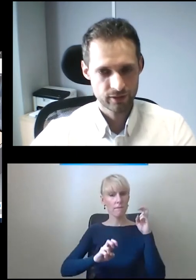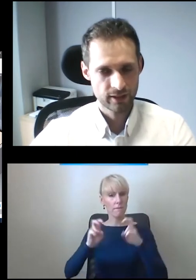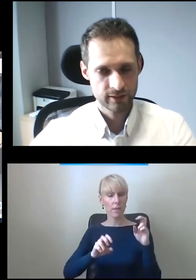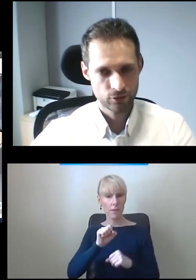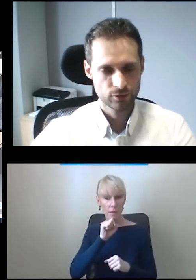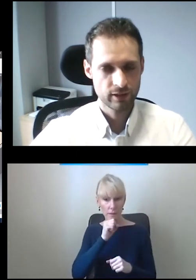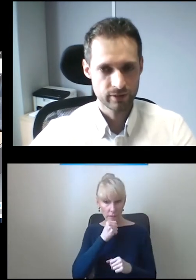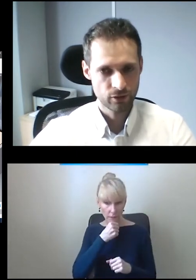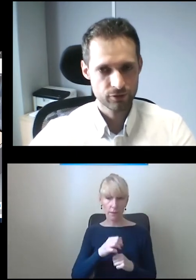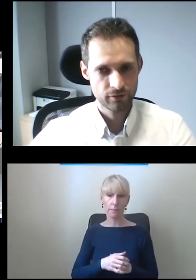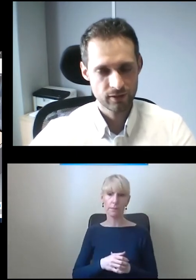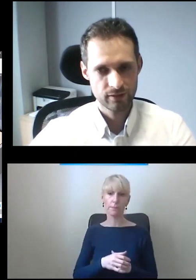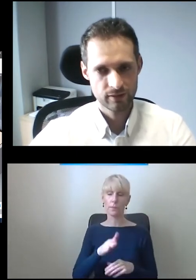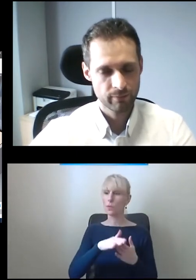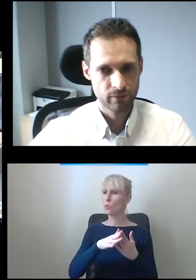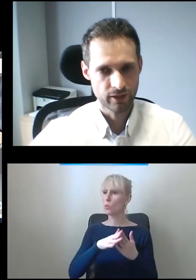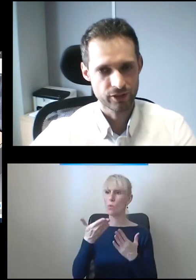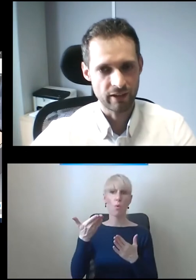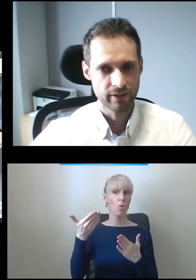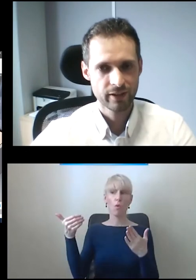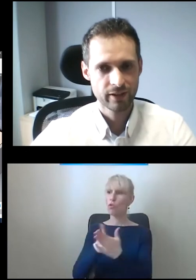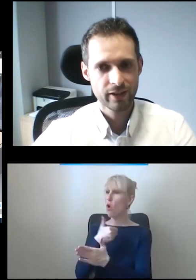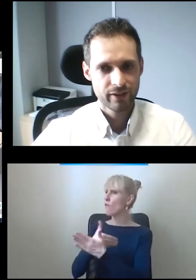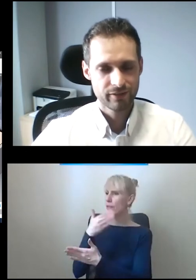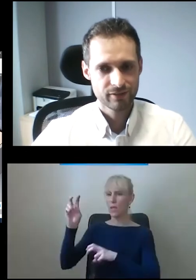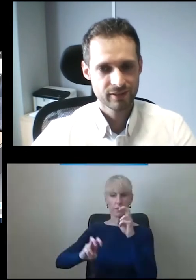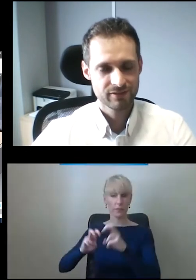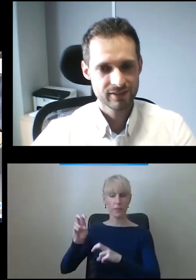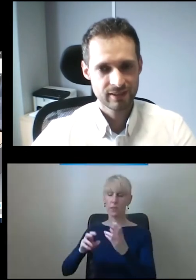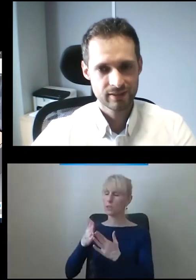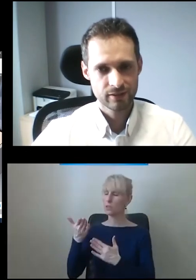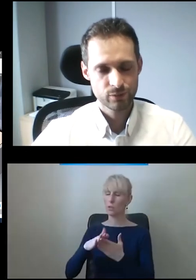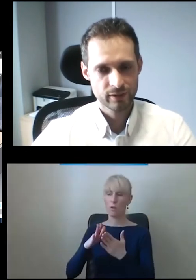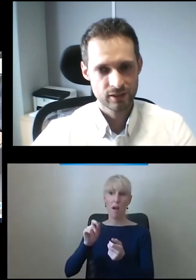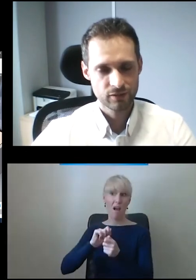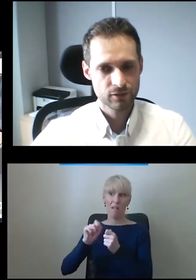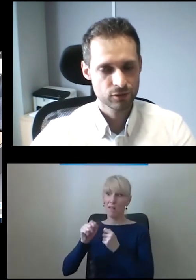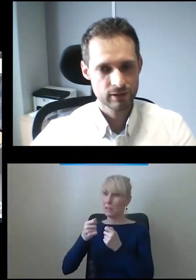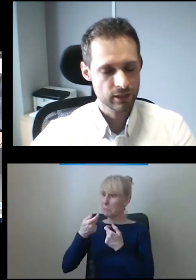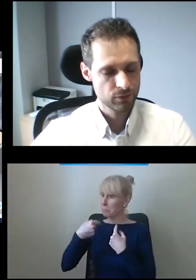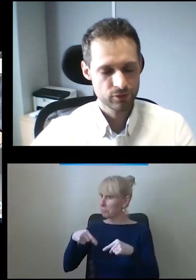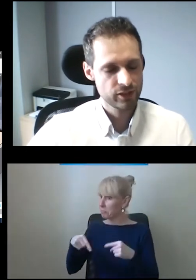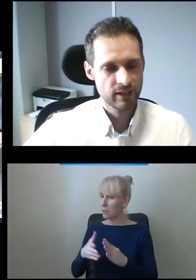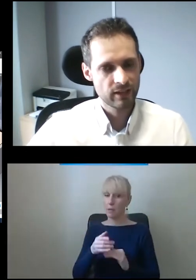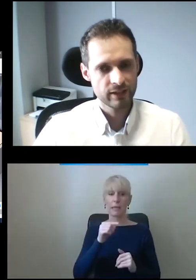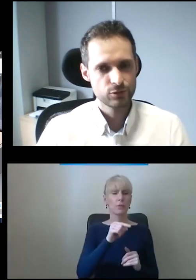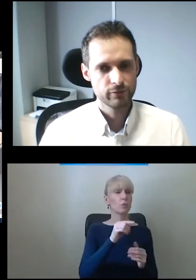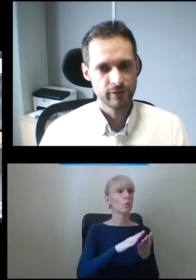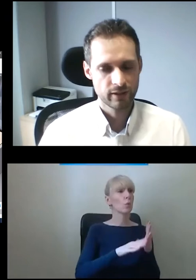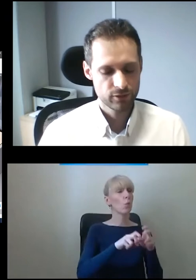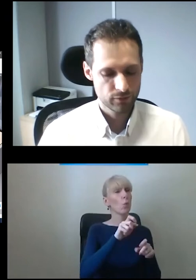starsze windy, teraz je doskonalimy, te nowsze windy nie mają na razie awarii, więc te super starsze windy to to jest jakieś przesunięcie